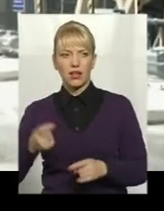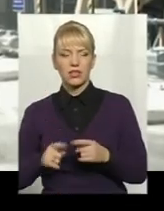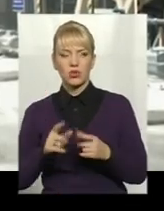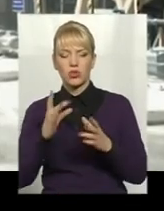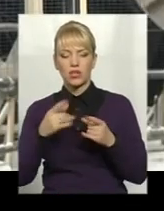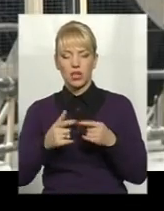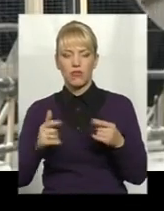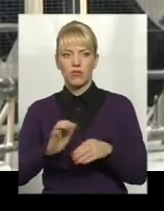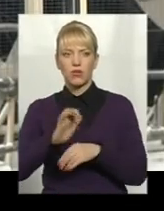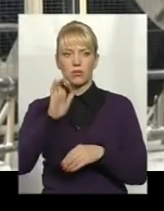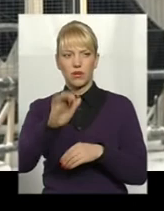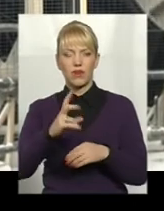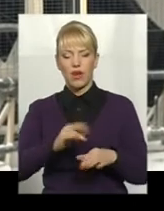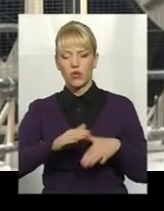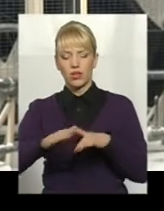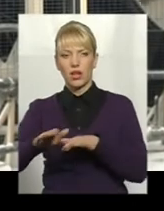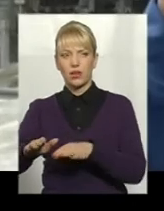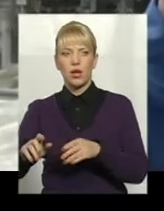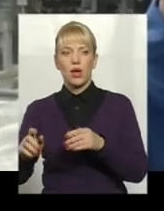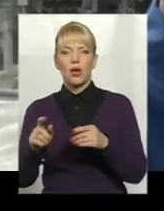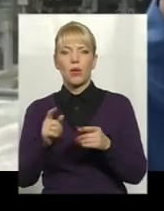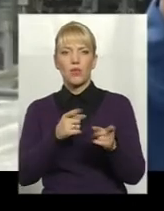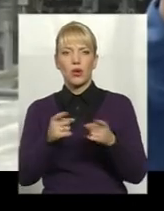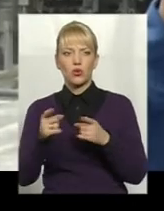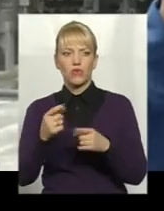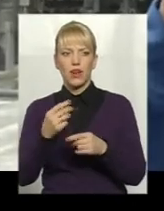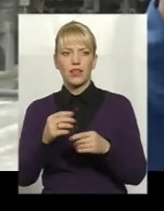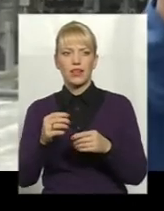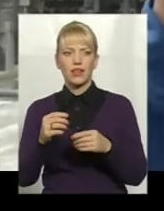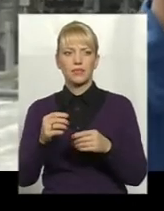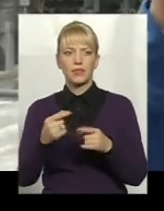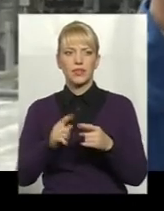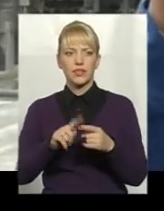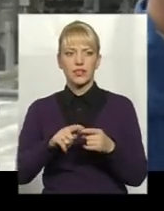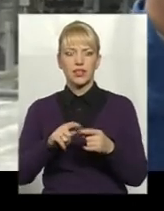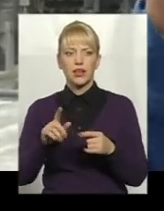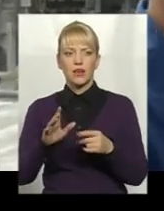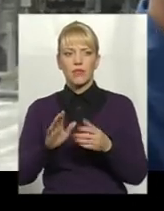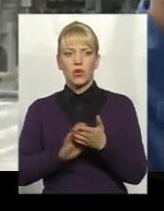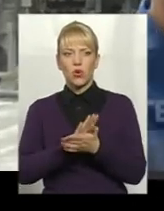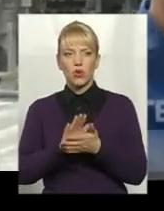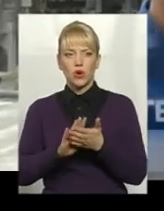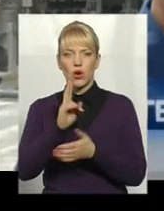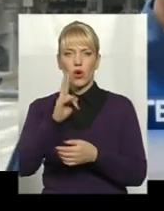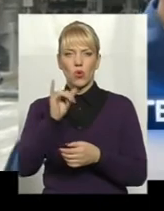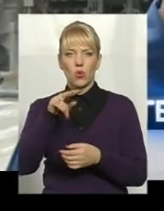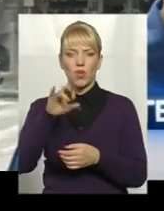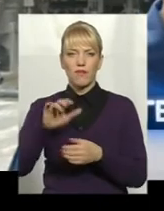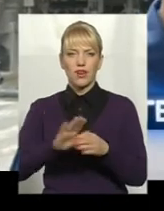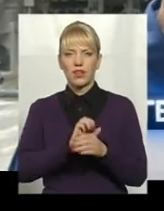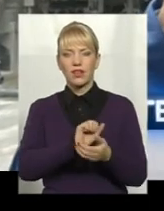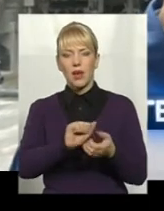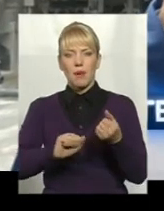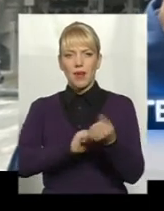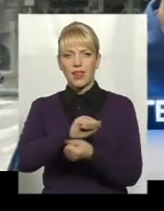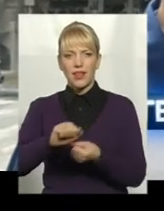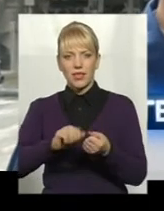відправляють на лінійку приготування шлікеру. Зараз ці матеріали проходять розмельування в кульових млинах і розмішуються